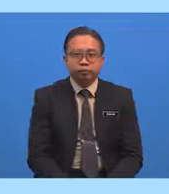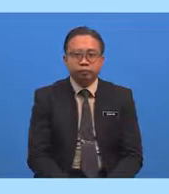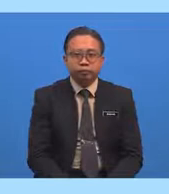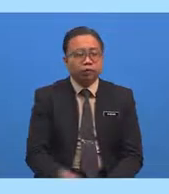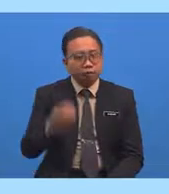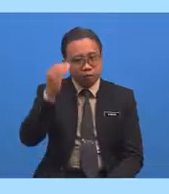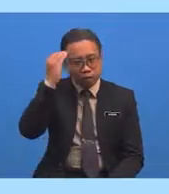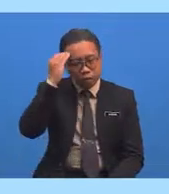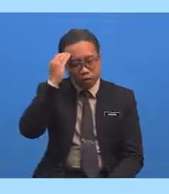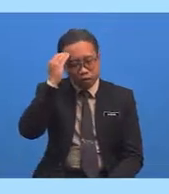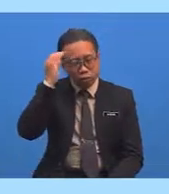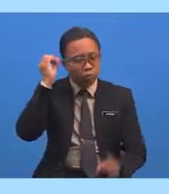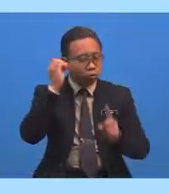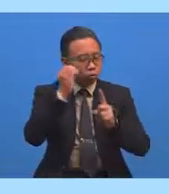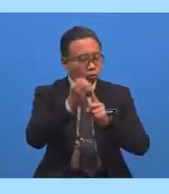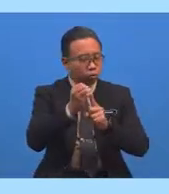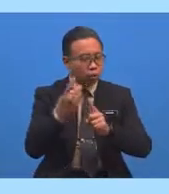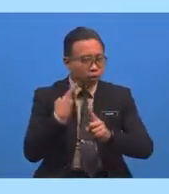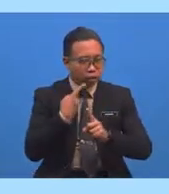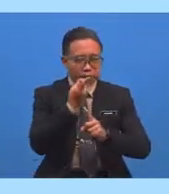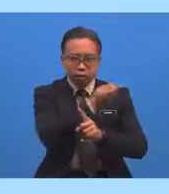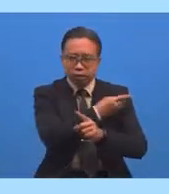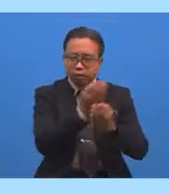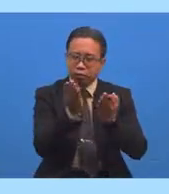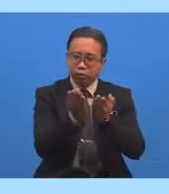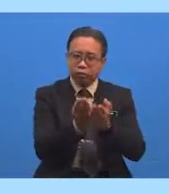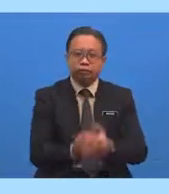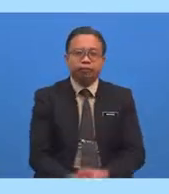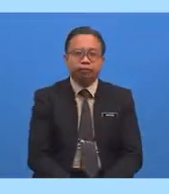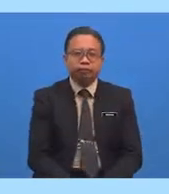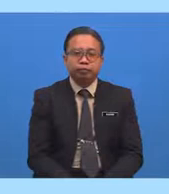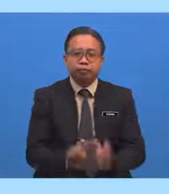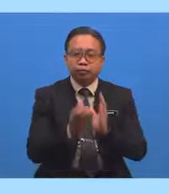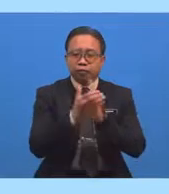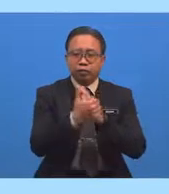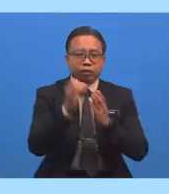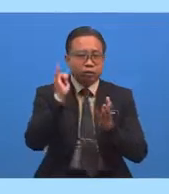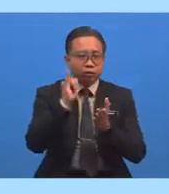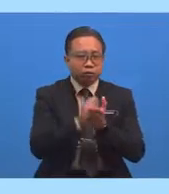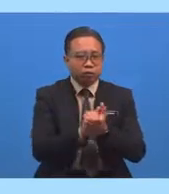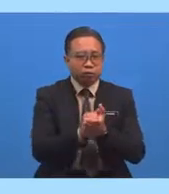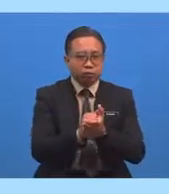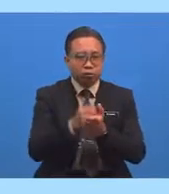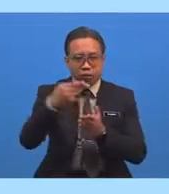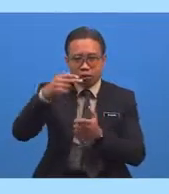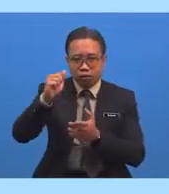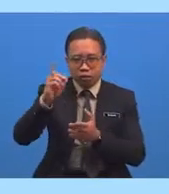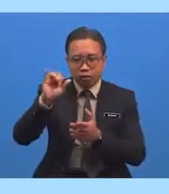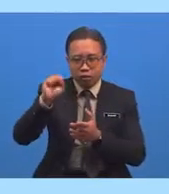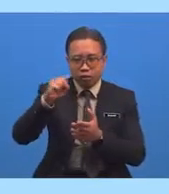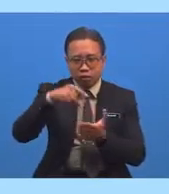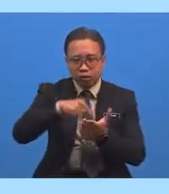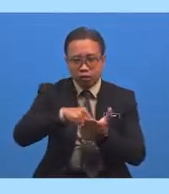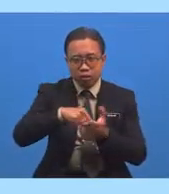tahu Tujuan kita berdoa Oleh itu Hadis ini menekankan